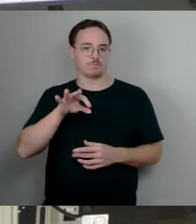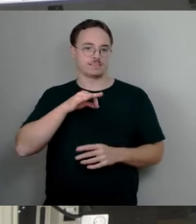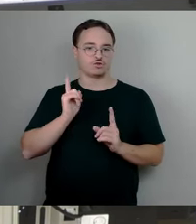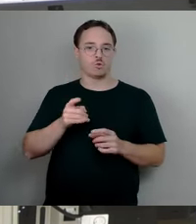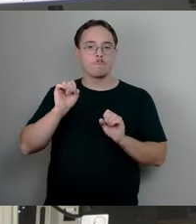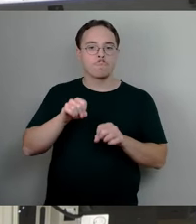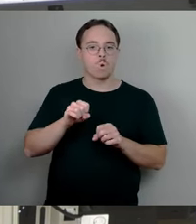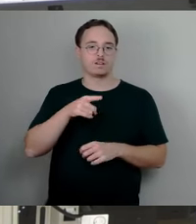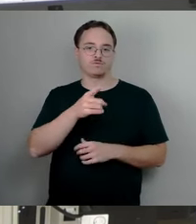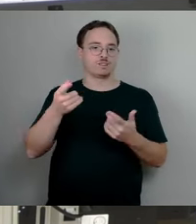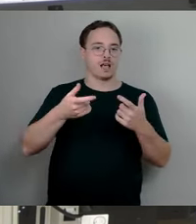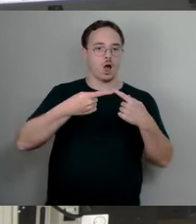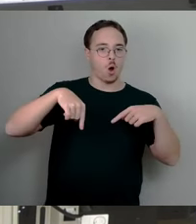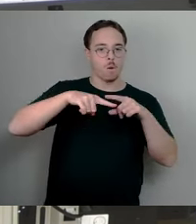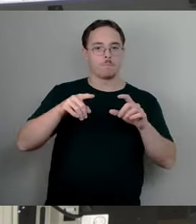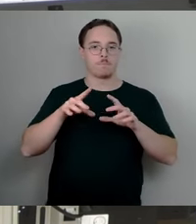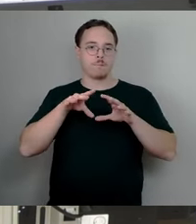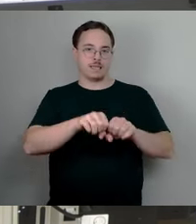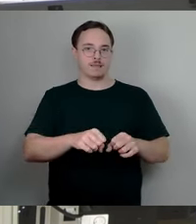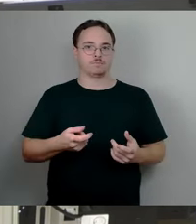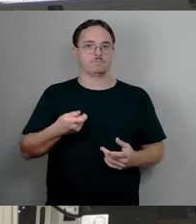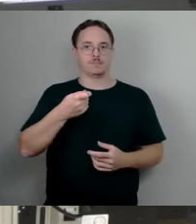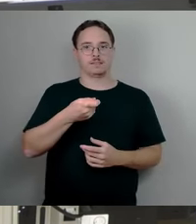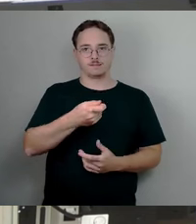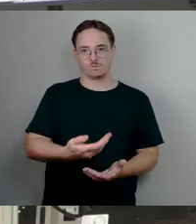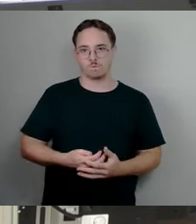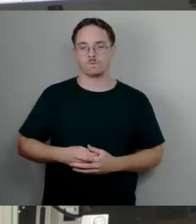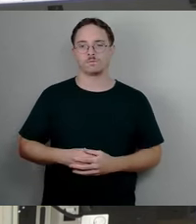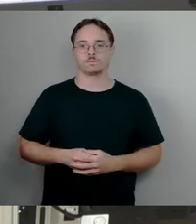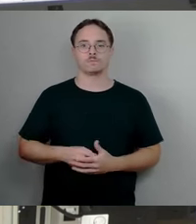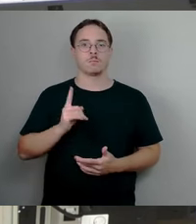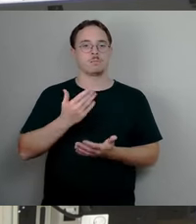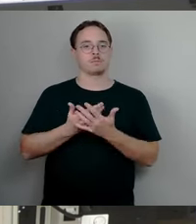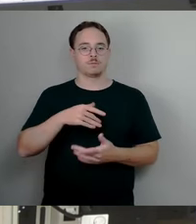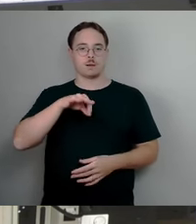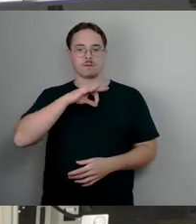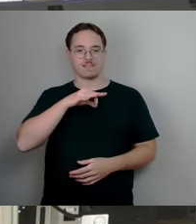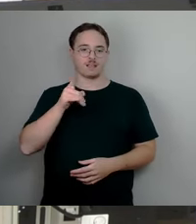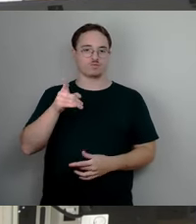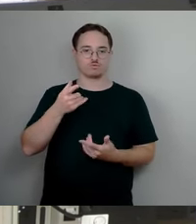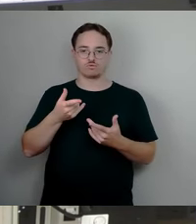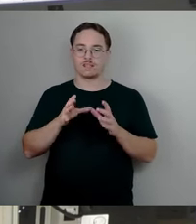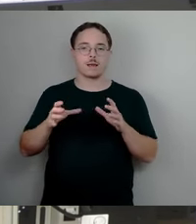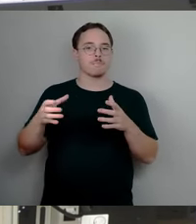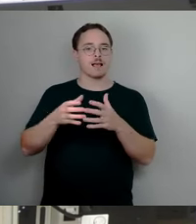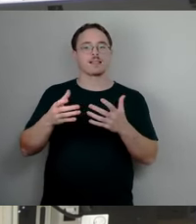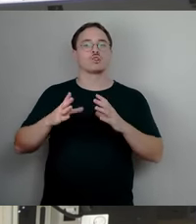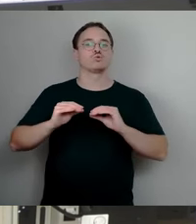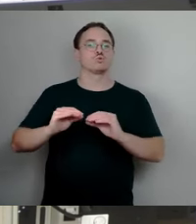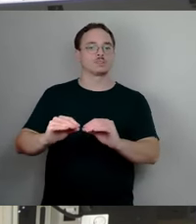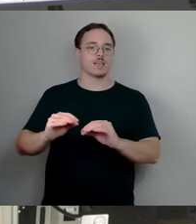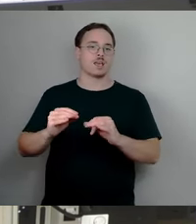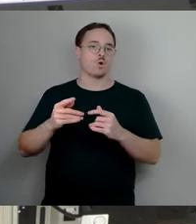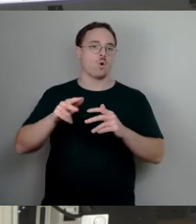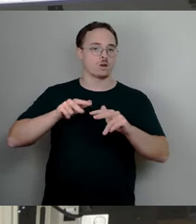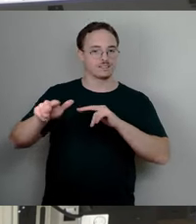Aber ob man darauf berufen kann, Parteien und gemeinnützige Organisationen gleichzusetzen, bezweifle ich stark.